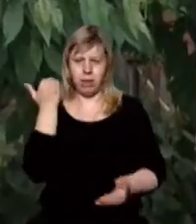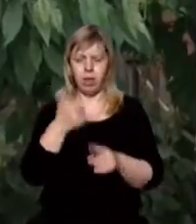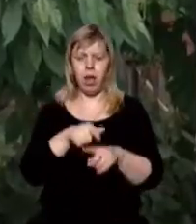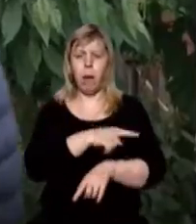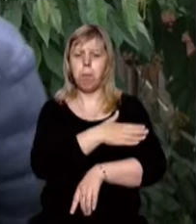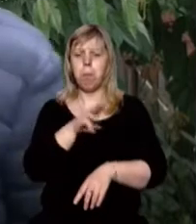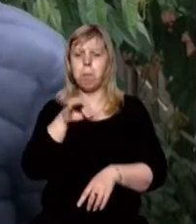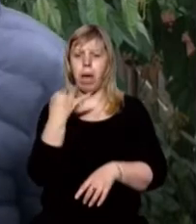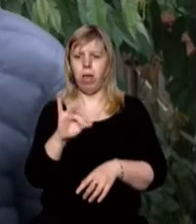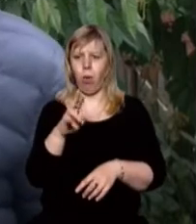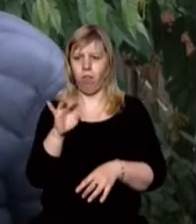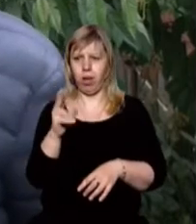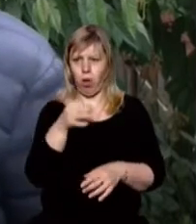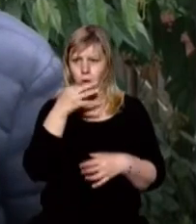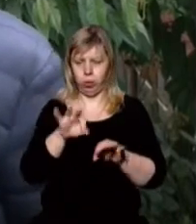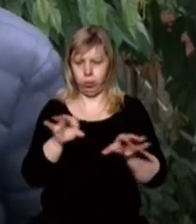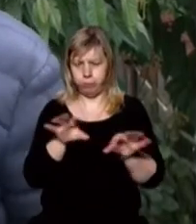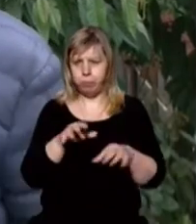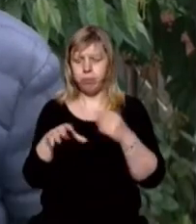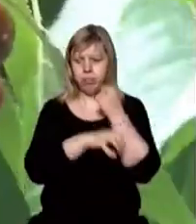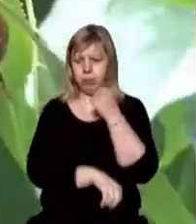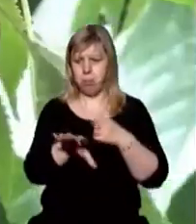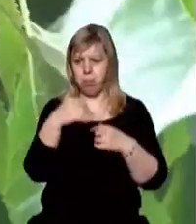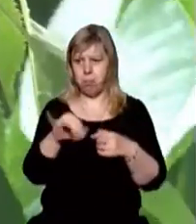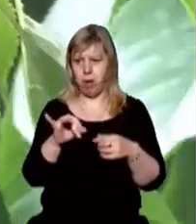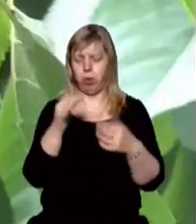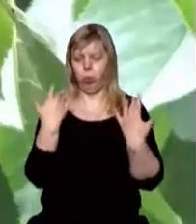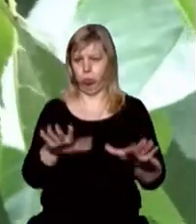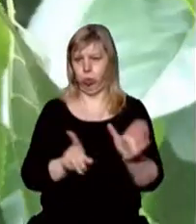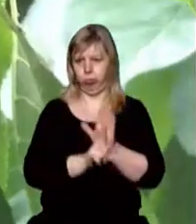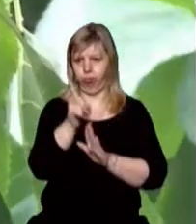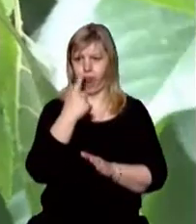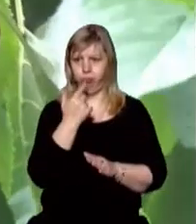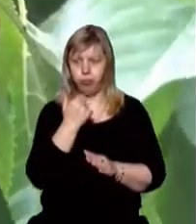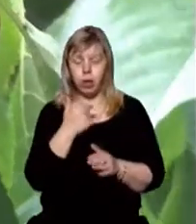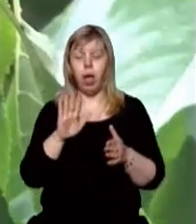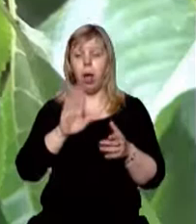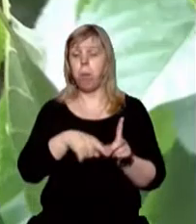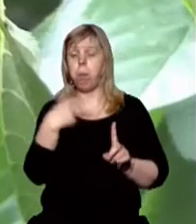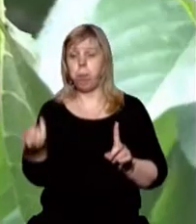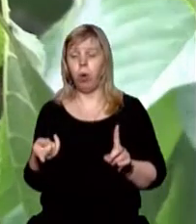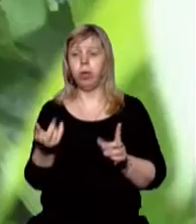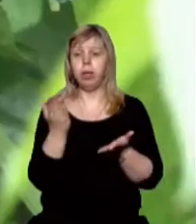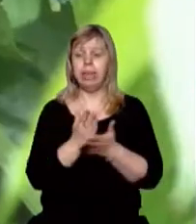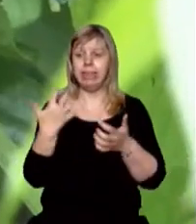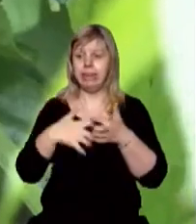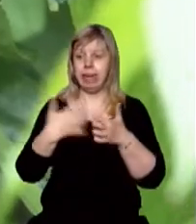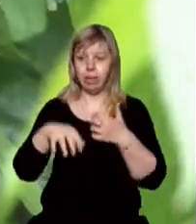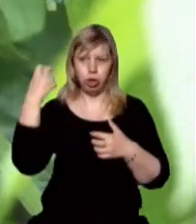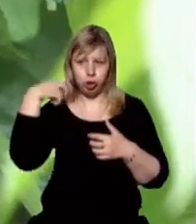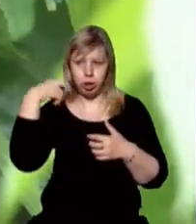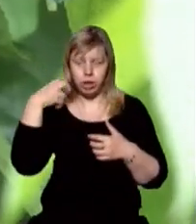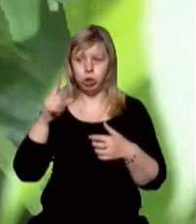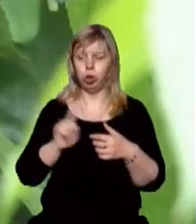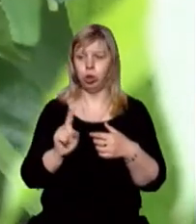майовка, вона вже тепер. кінці травня завжди дозріває. Потім є така середня черешня,